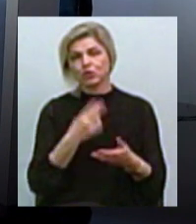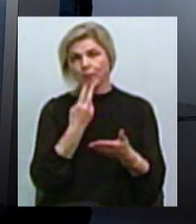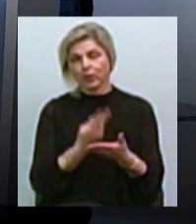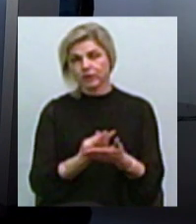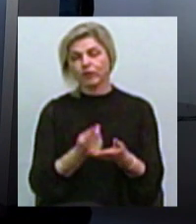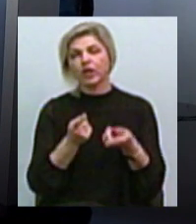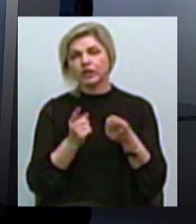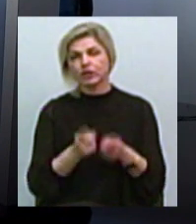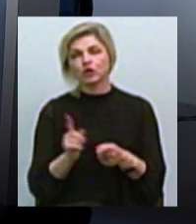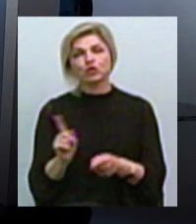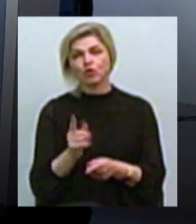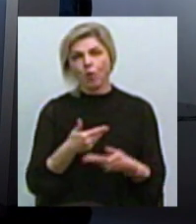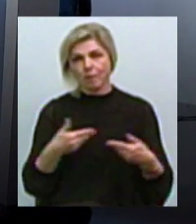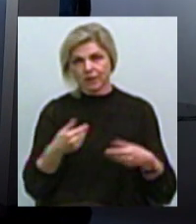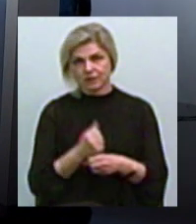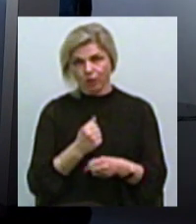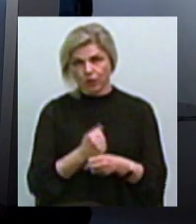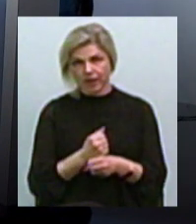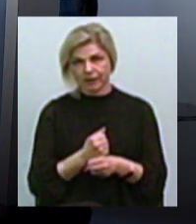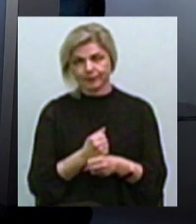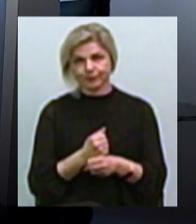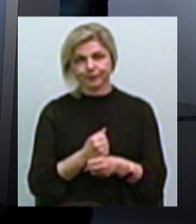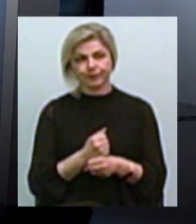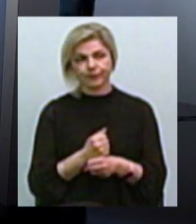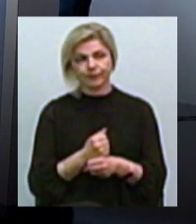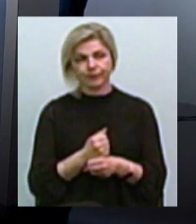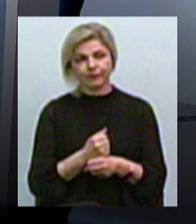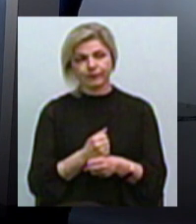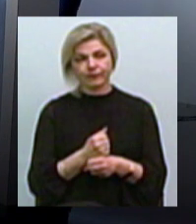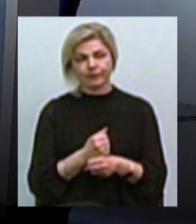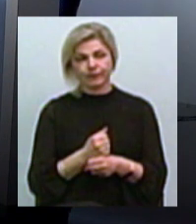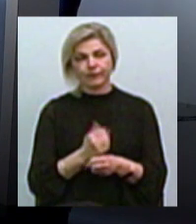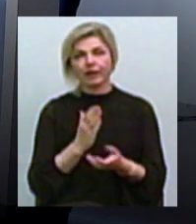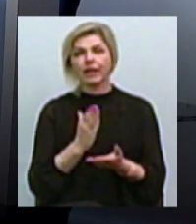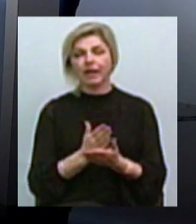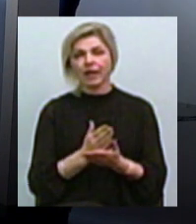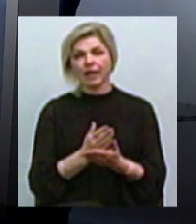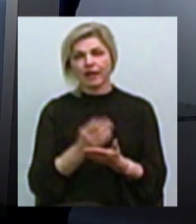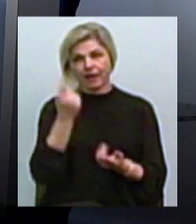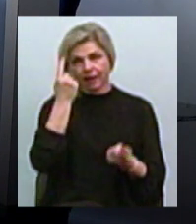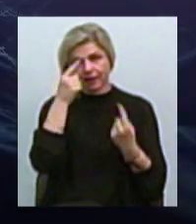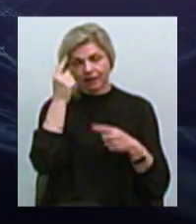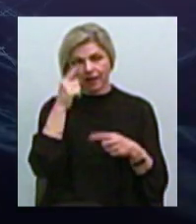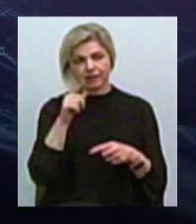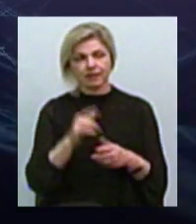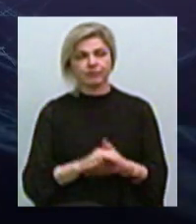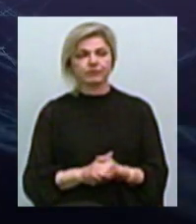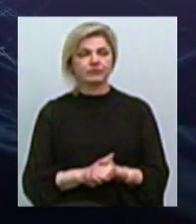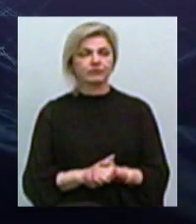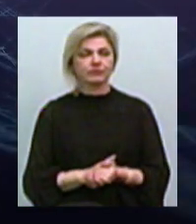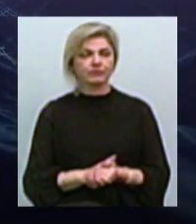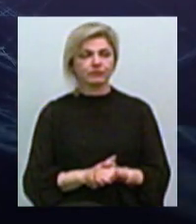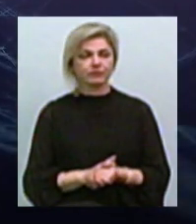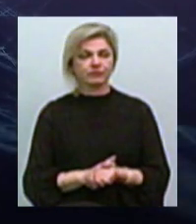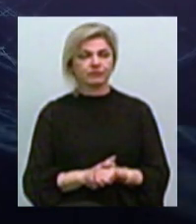що ми створили Ну, певні навіть є, скажімо так, ідейні співпадіння І сюжет, який вийшов